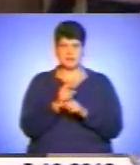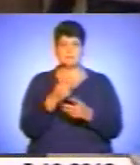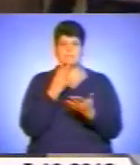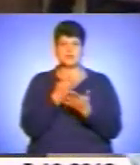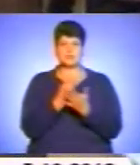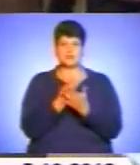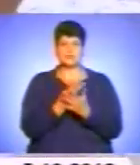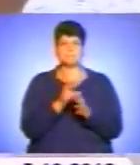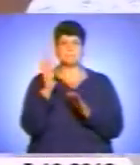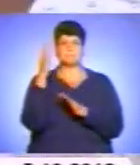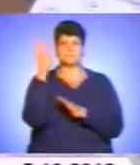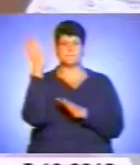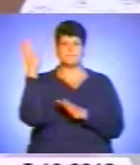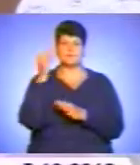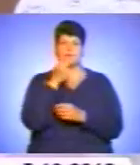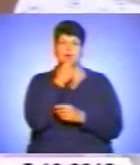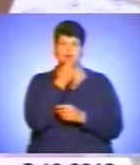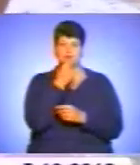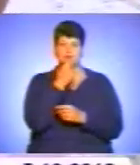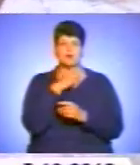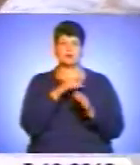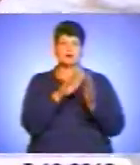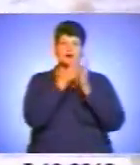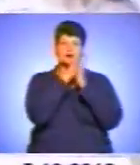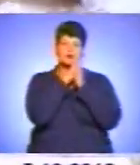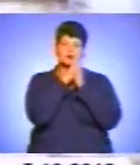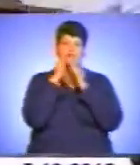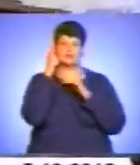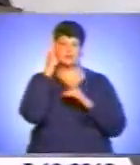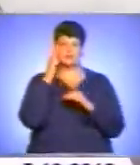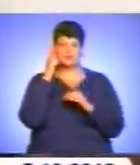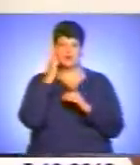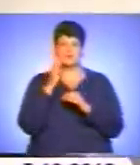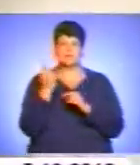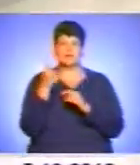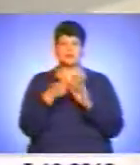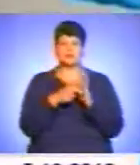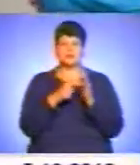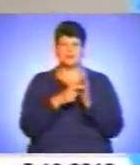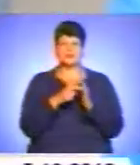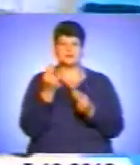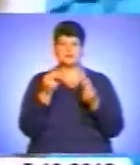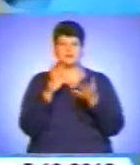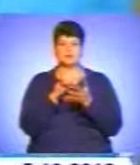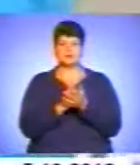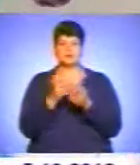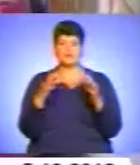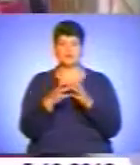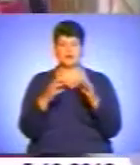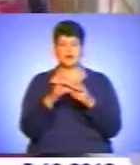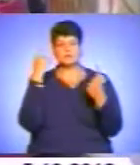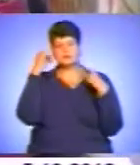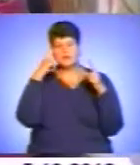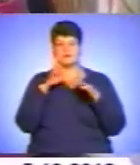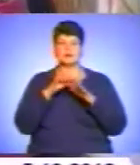час на прогулянку, харчування, сон – це тільки для першокласників, рольові ігри, заняття в гуртках, мистецьких, спортивних,